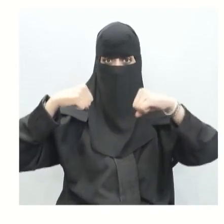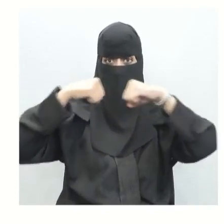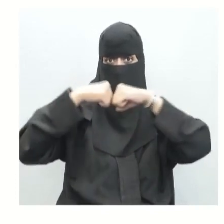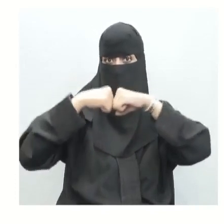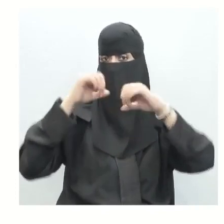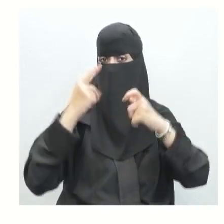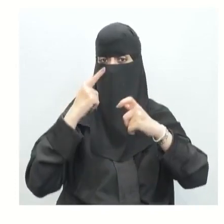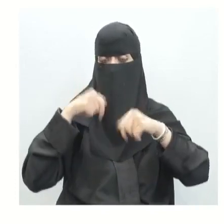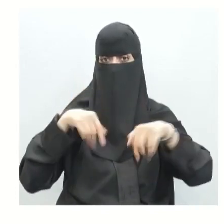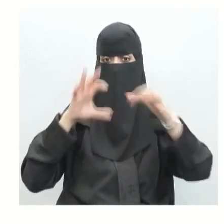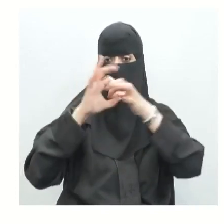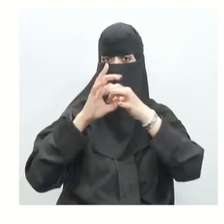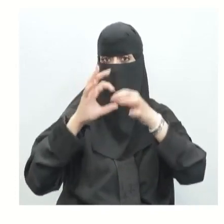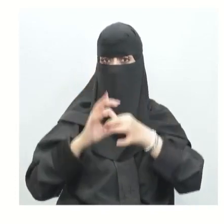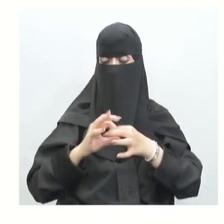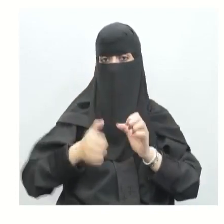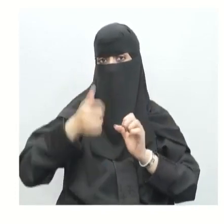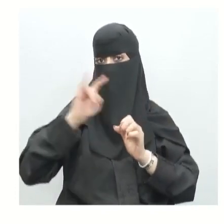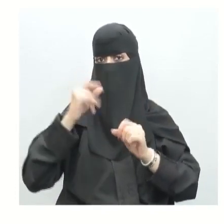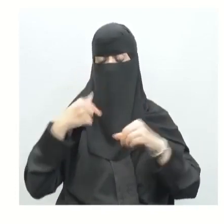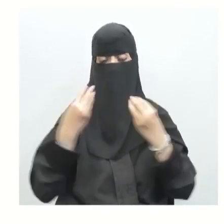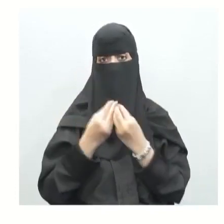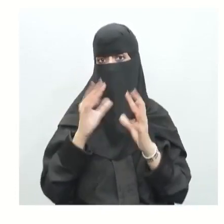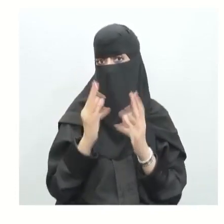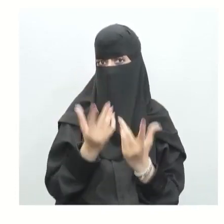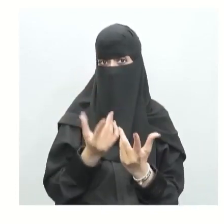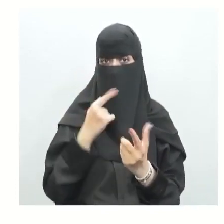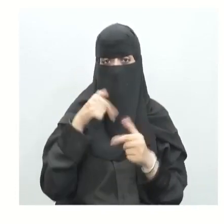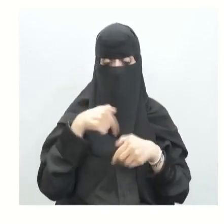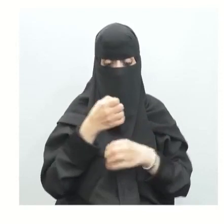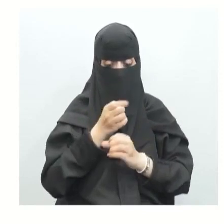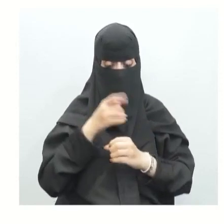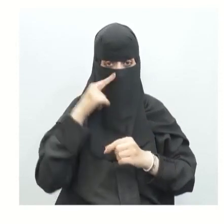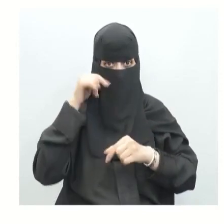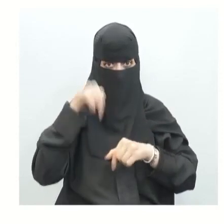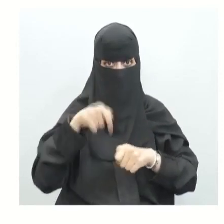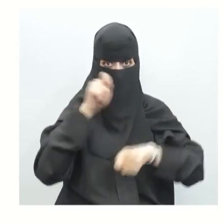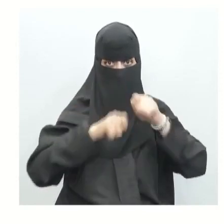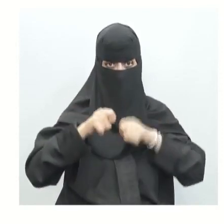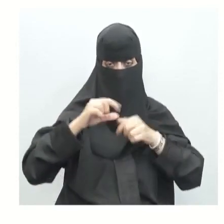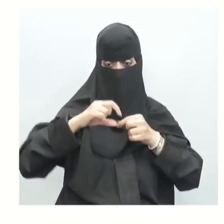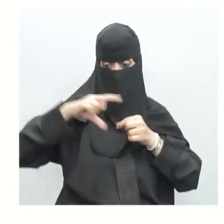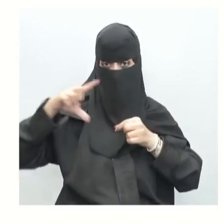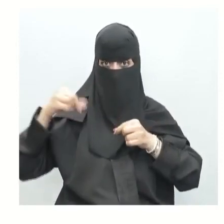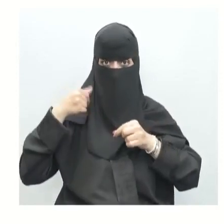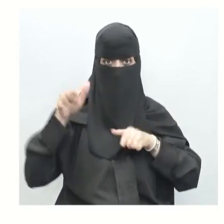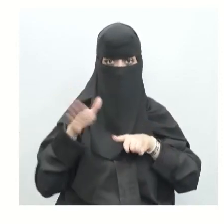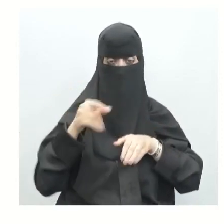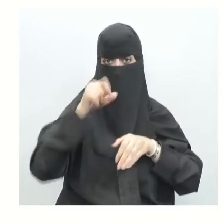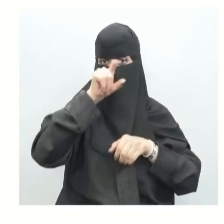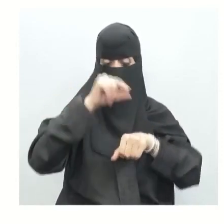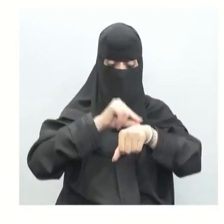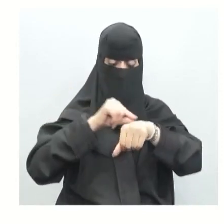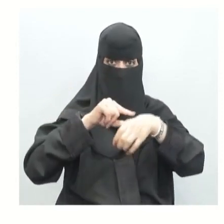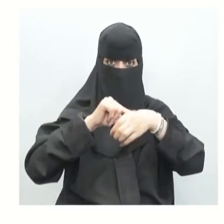تعلمنا كما تربط الأربطة العظام بعضها ببعض ستتفحص هذه الأربطة مستخدمة جناح الدجاجة المنزوع على الجل